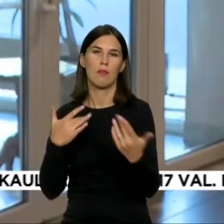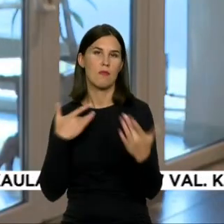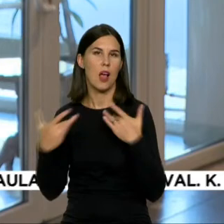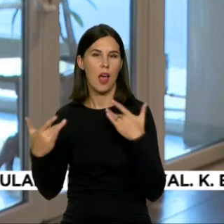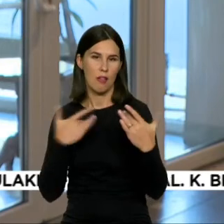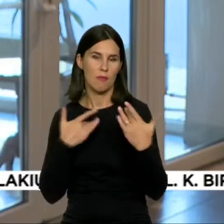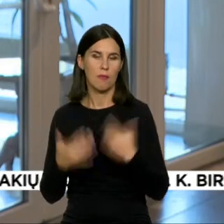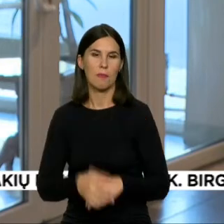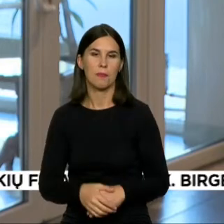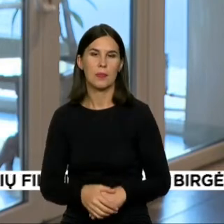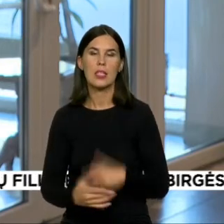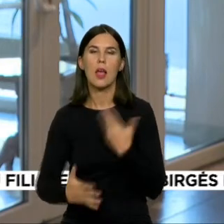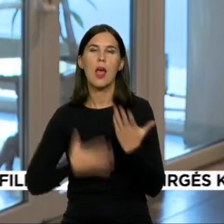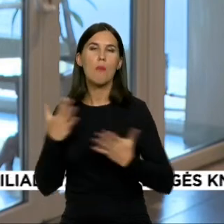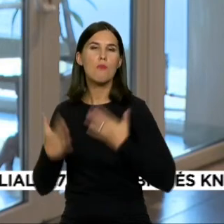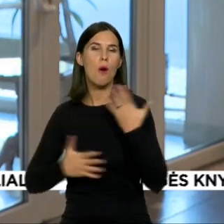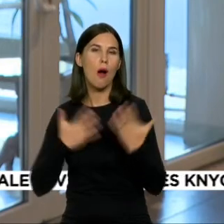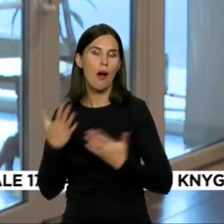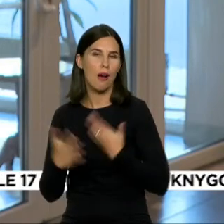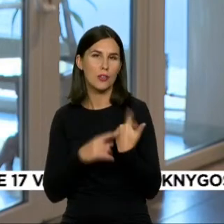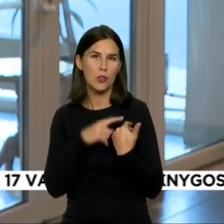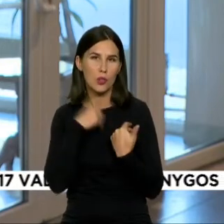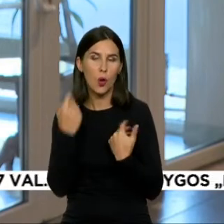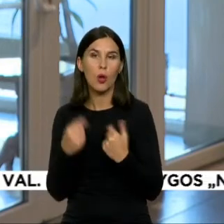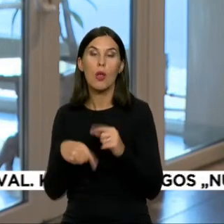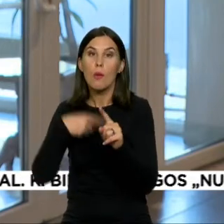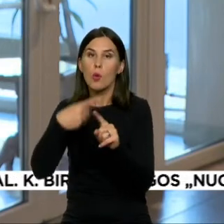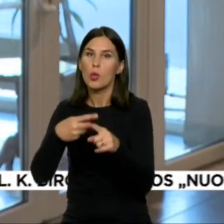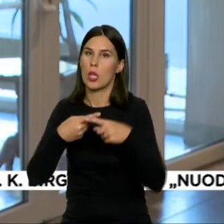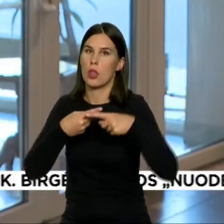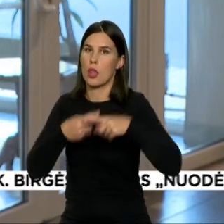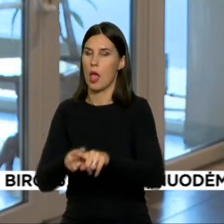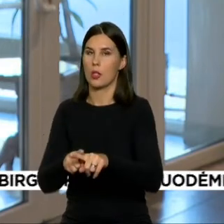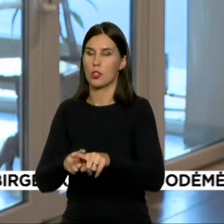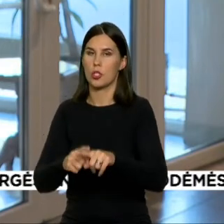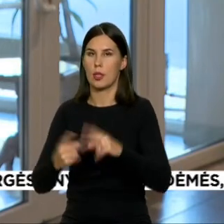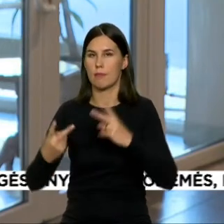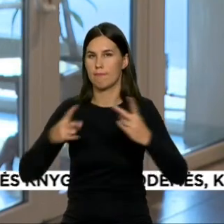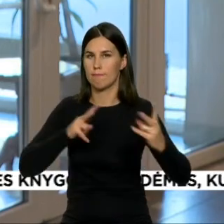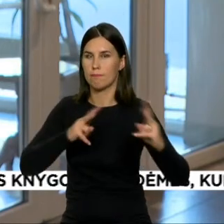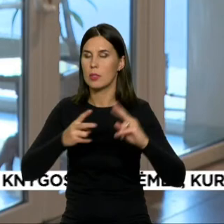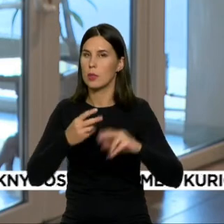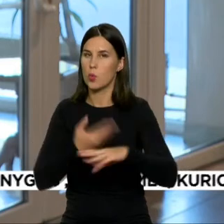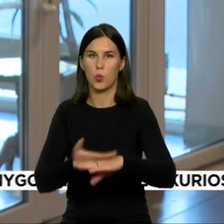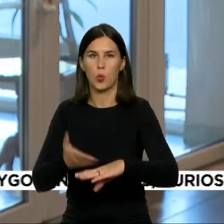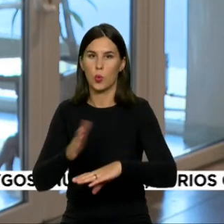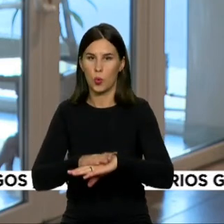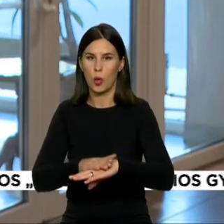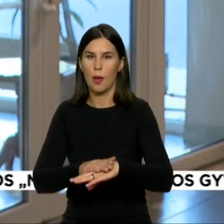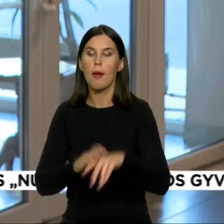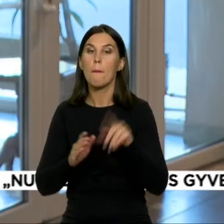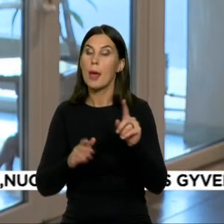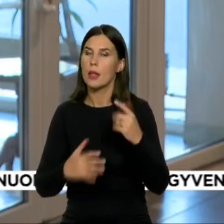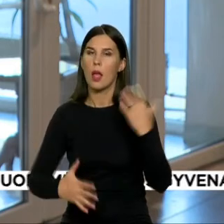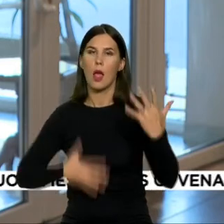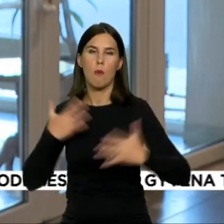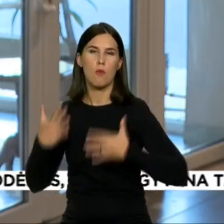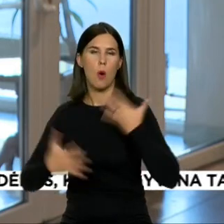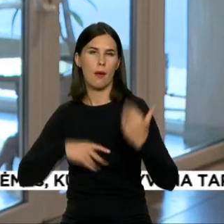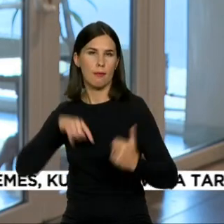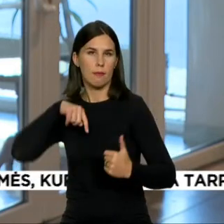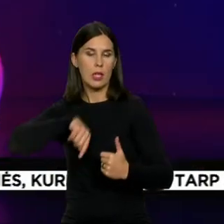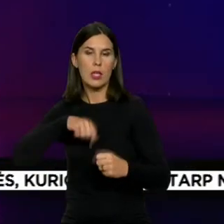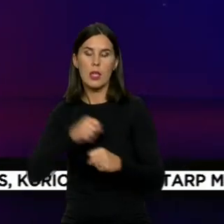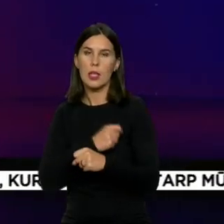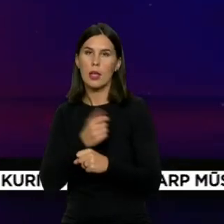tų išieškojimų emociškai yra, aišku, ir techniškai yra sudėtingas spektaklis, bet taip pat emociškai reikia apgalvoti